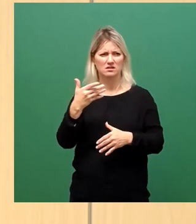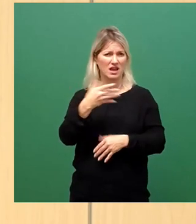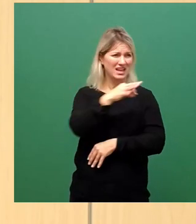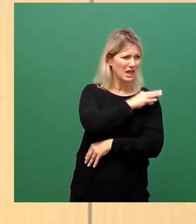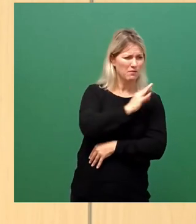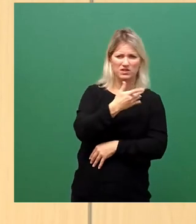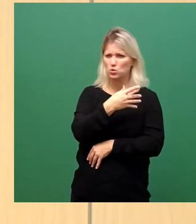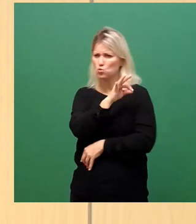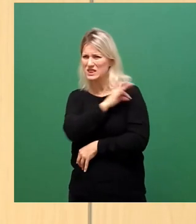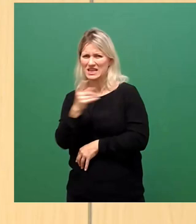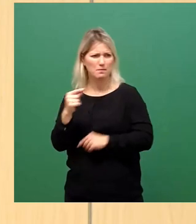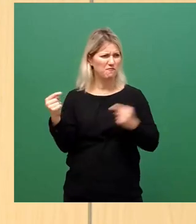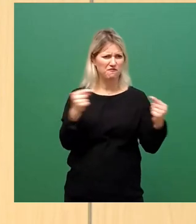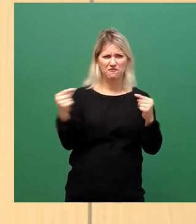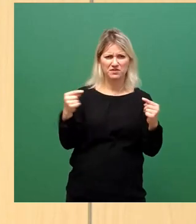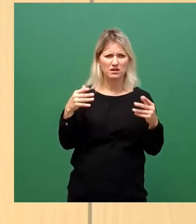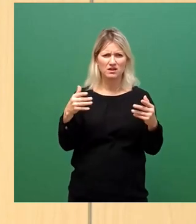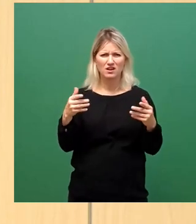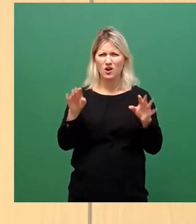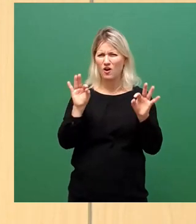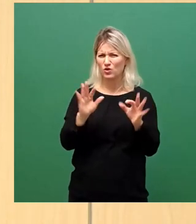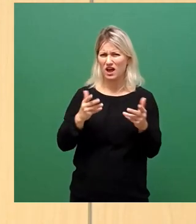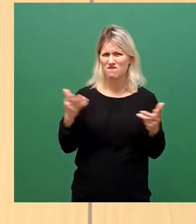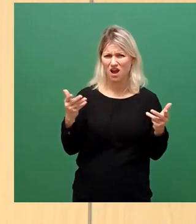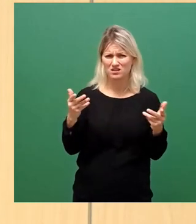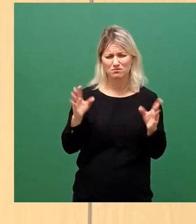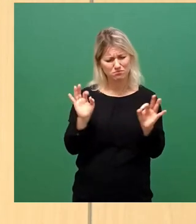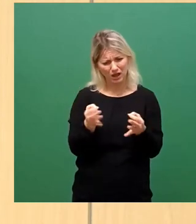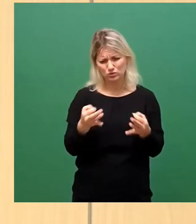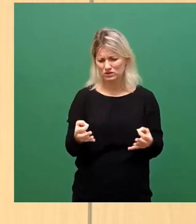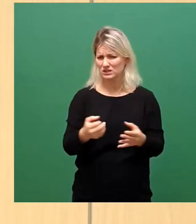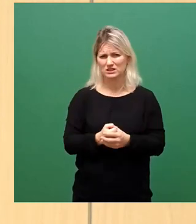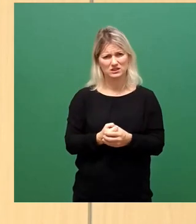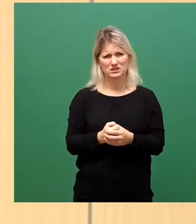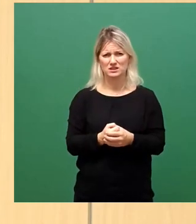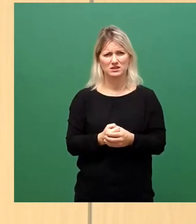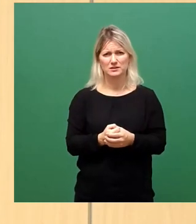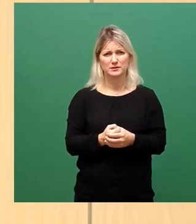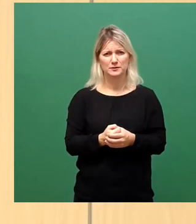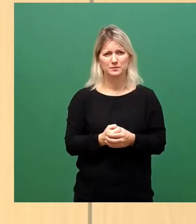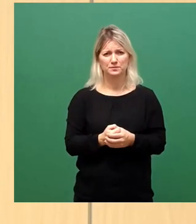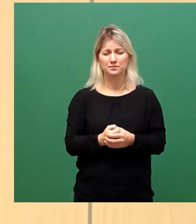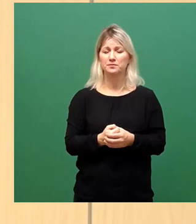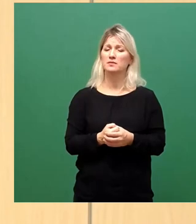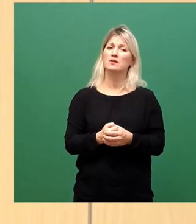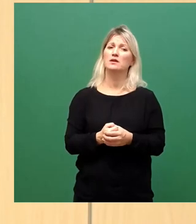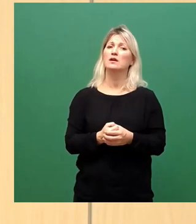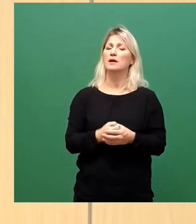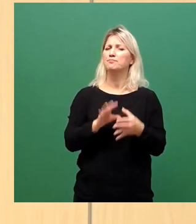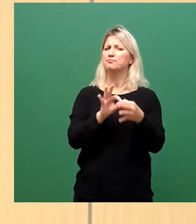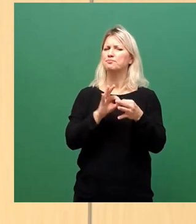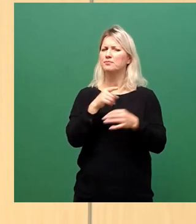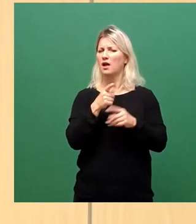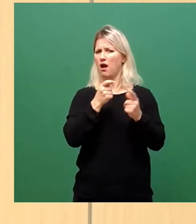Was soll das? Warum? Das muss doch alles gar nicht sein. Und gehen wir mal jetzt zu diesem Antrag. Dieser Antrag soll